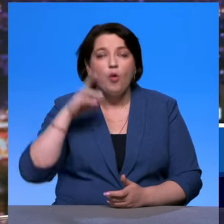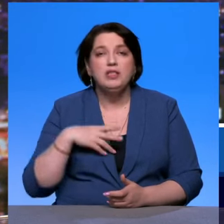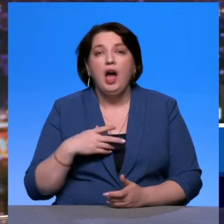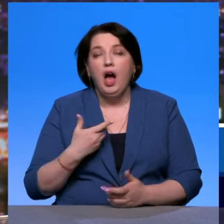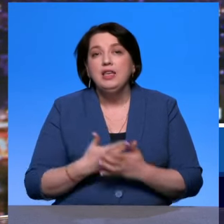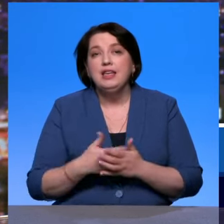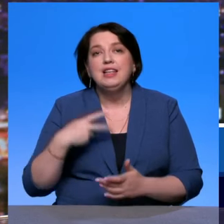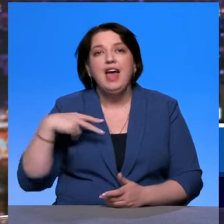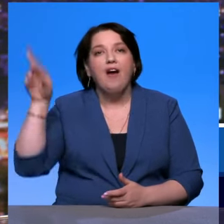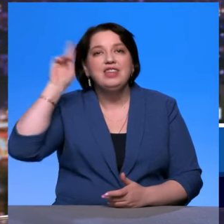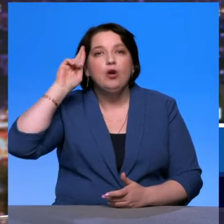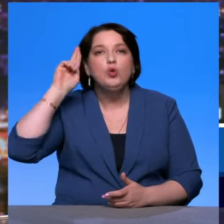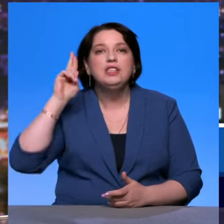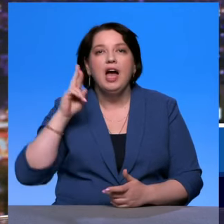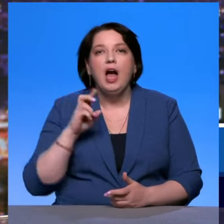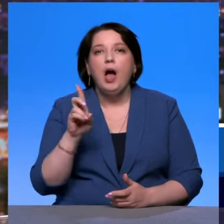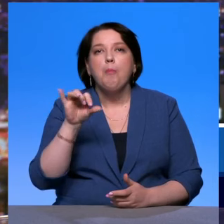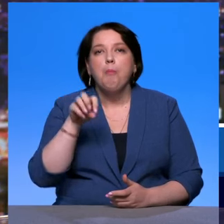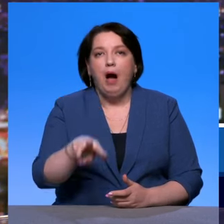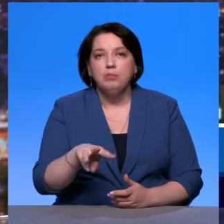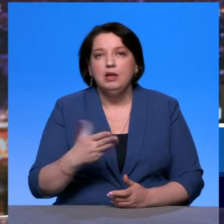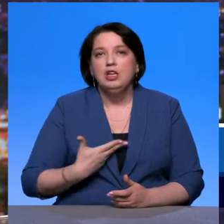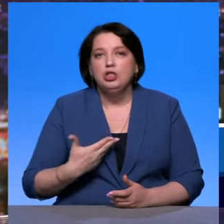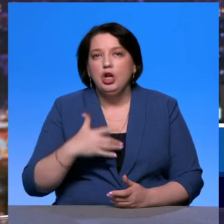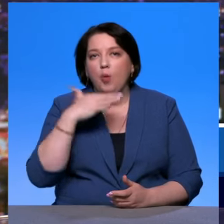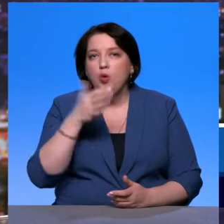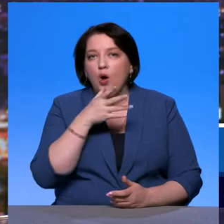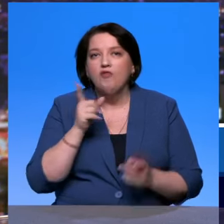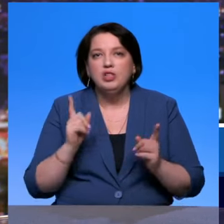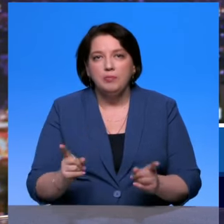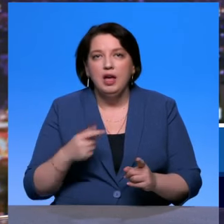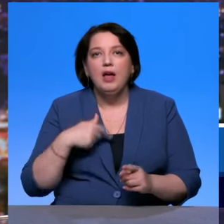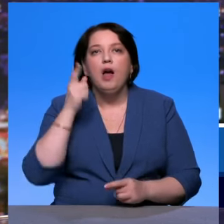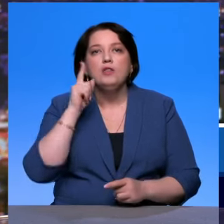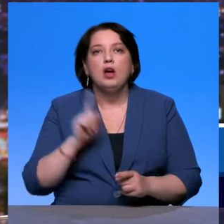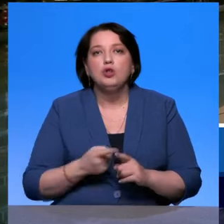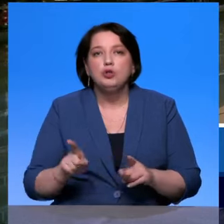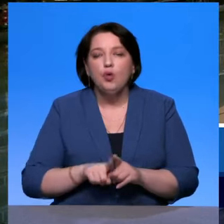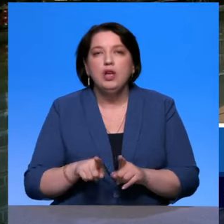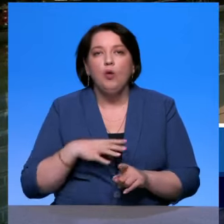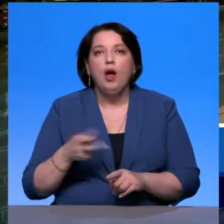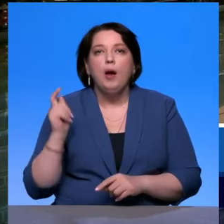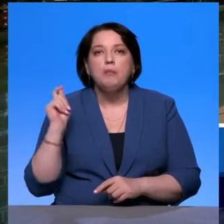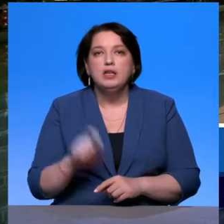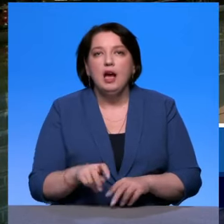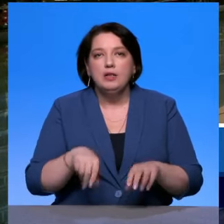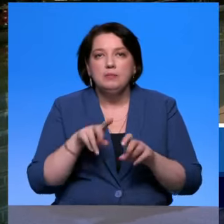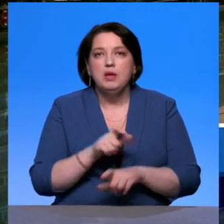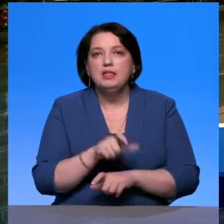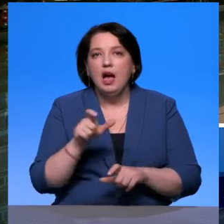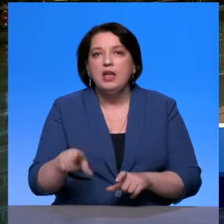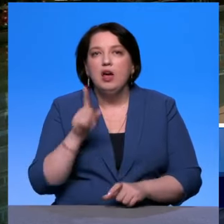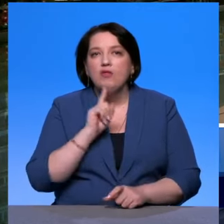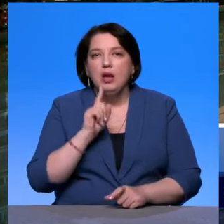допустим, на БАМе достаточный промежуток времени. Я знаю, что такое приехать к специалисту и во временном жилье